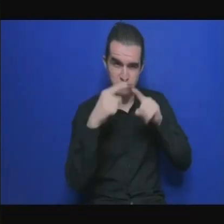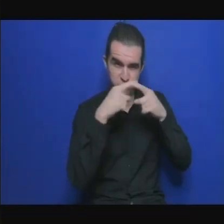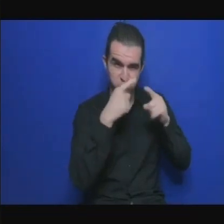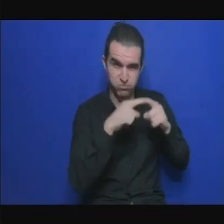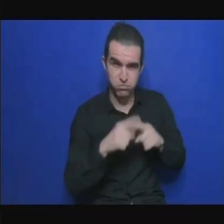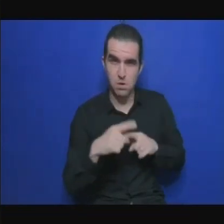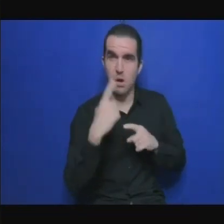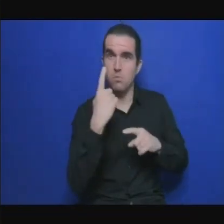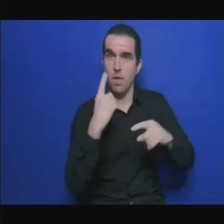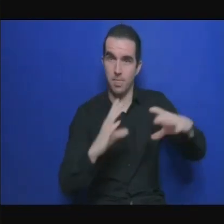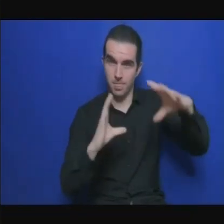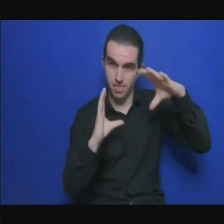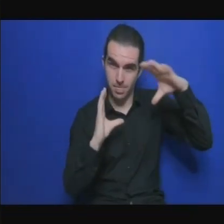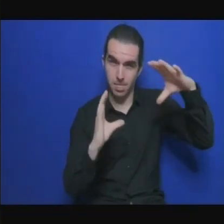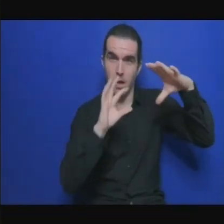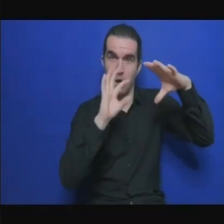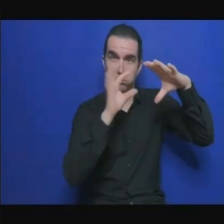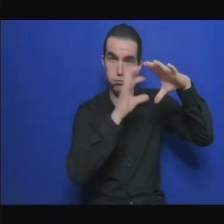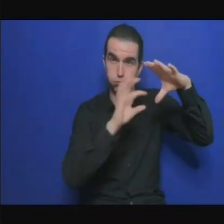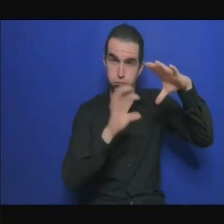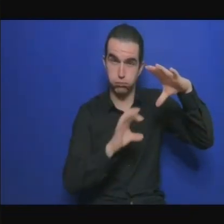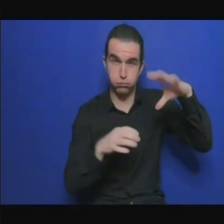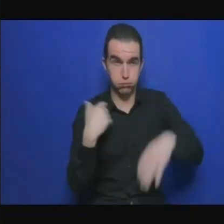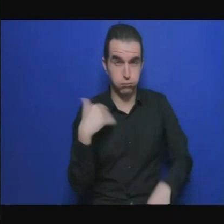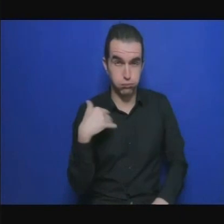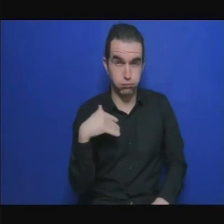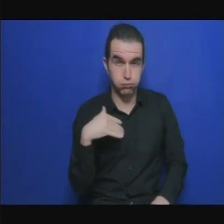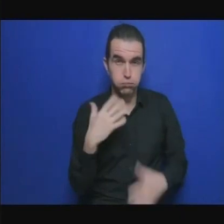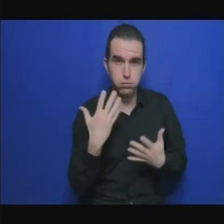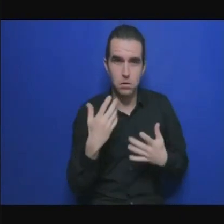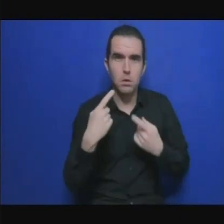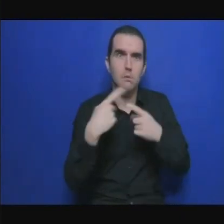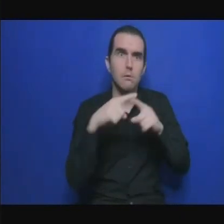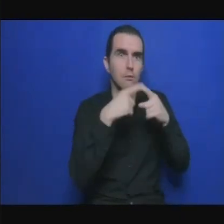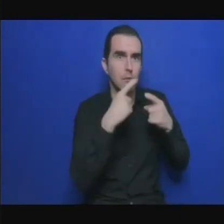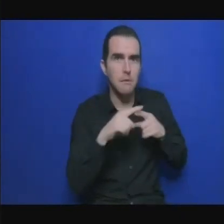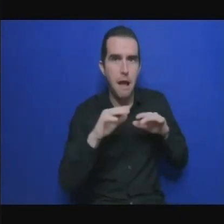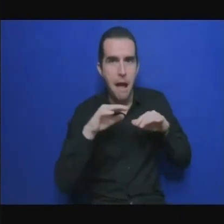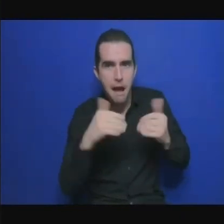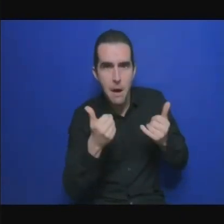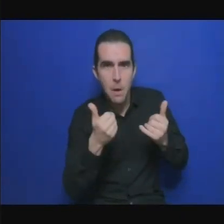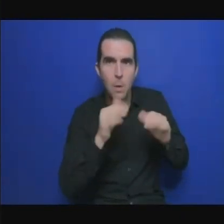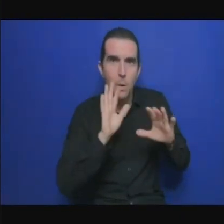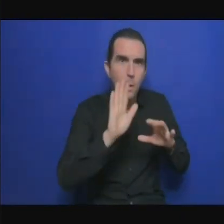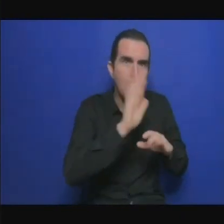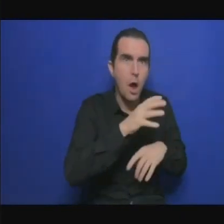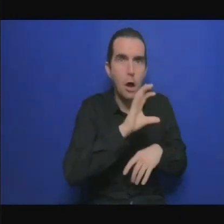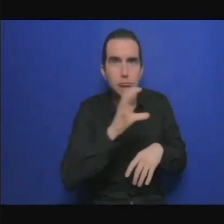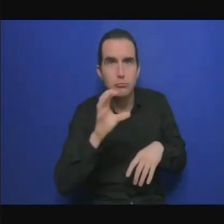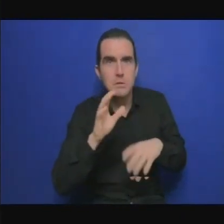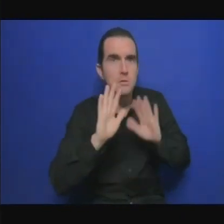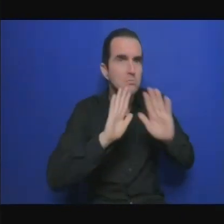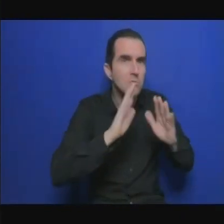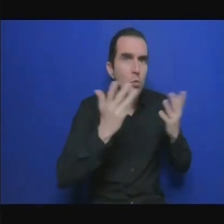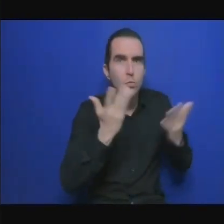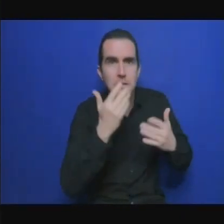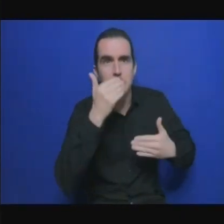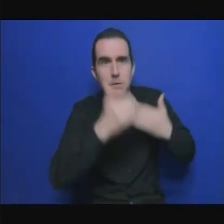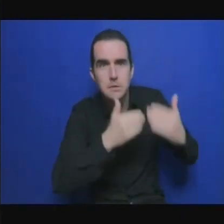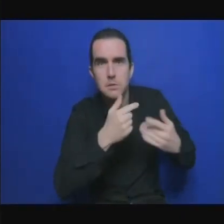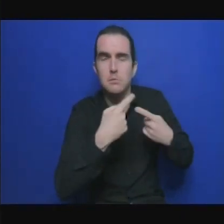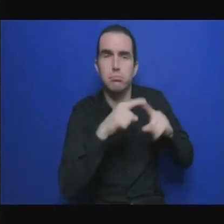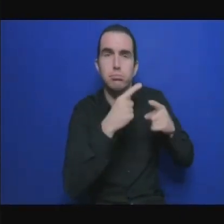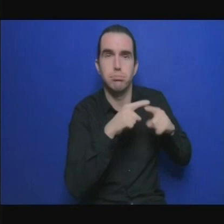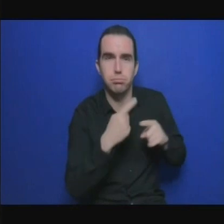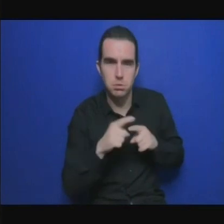ensuite ce qui sera convenu devra être transparent devra être rendu transparent que les gens puissent voir je sais que